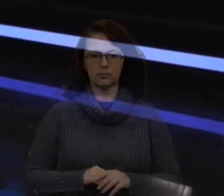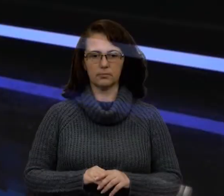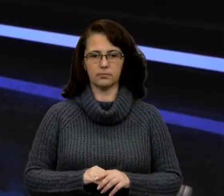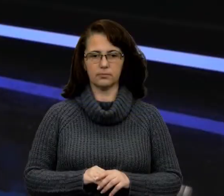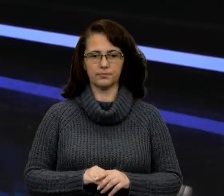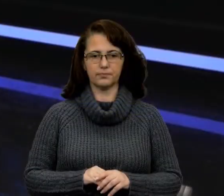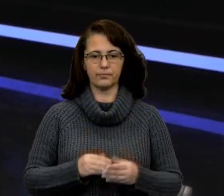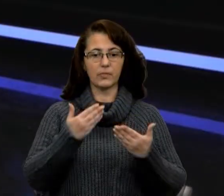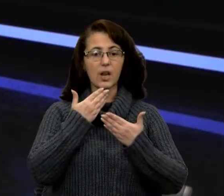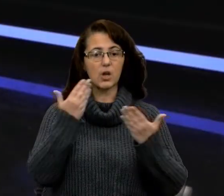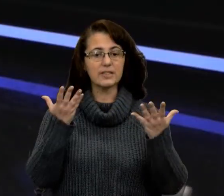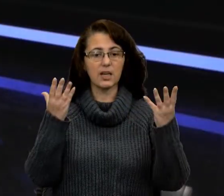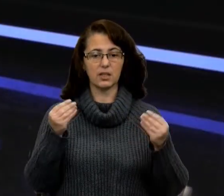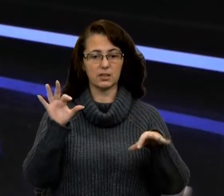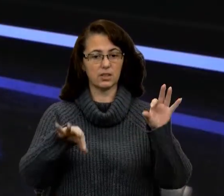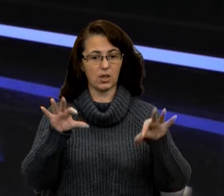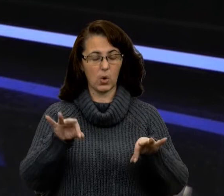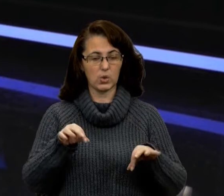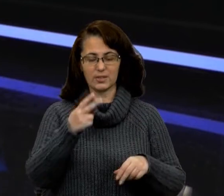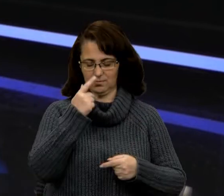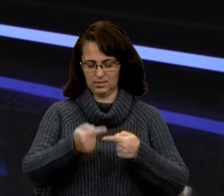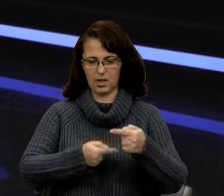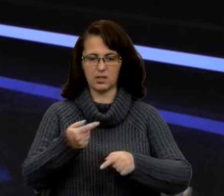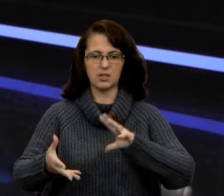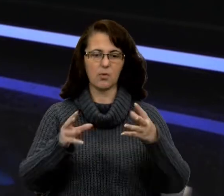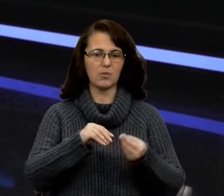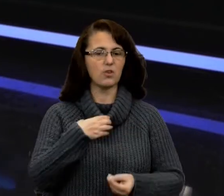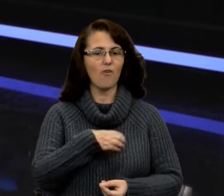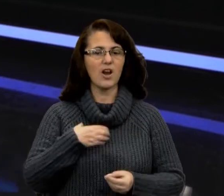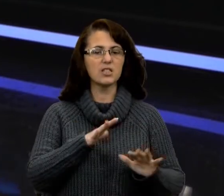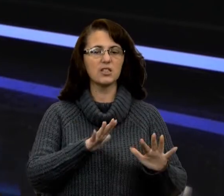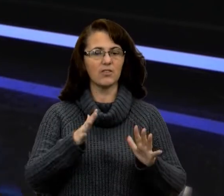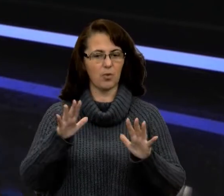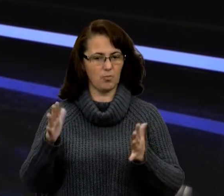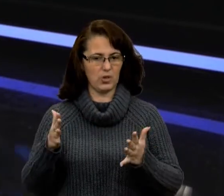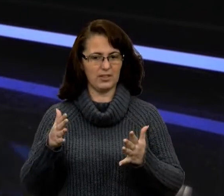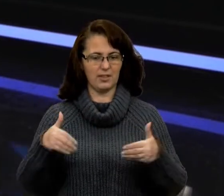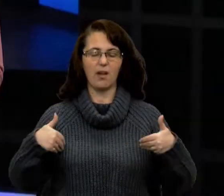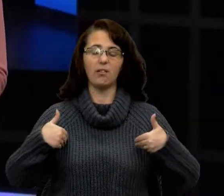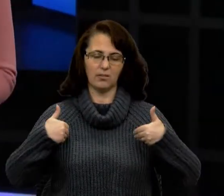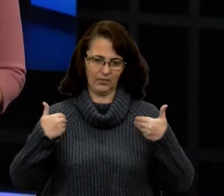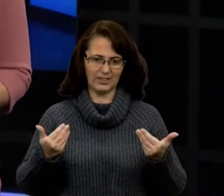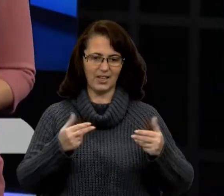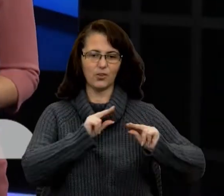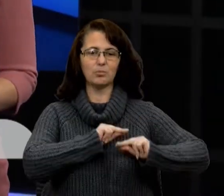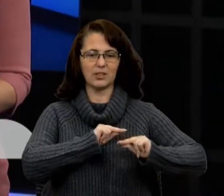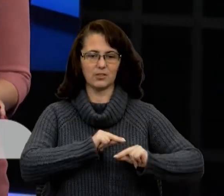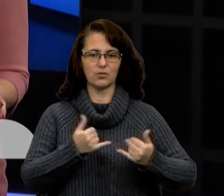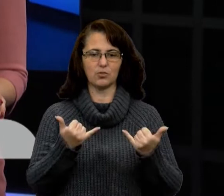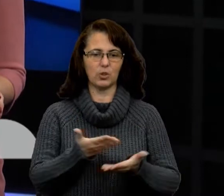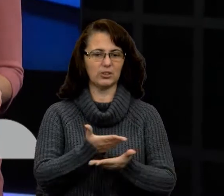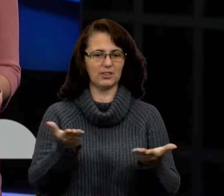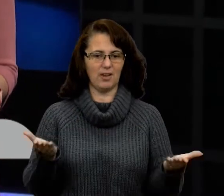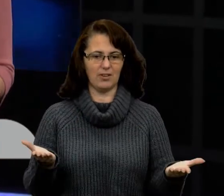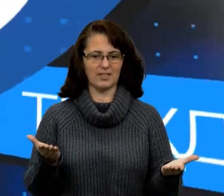Останні дні осені і традиційно підсумки найважливіших подій в ефірі Першого Західного. Мене звуть Ніна Сукач, це «Очі